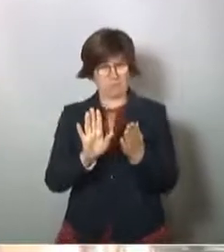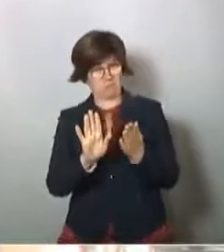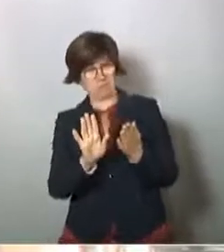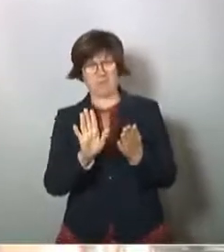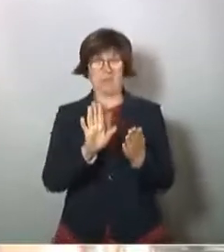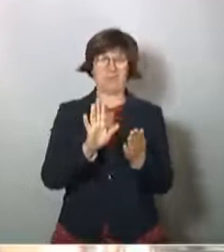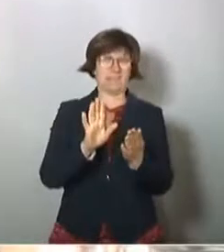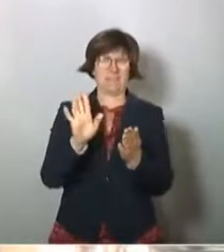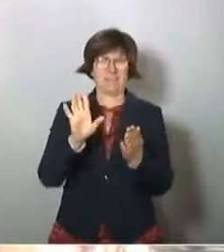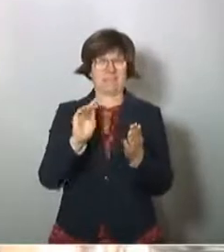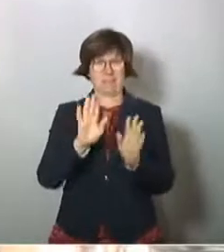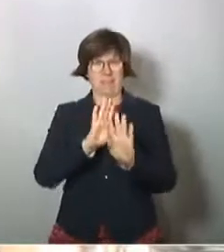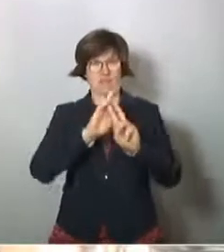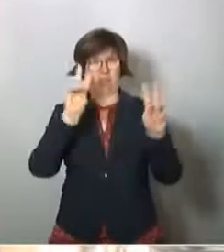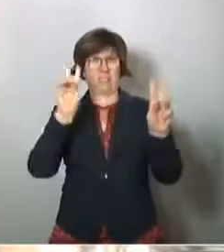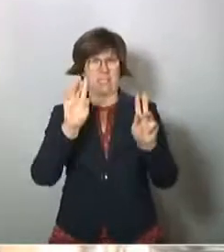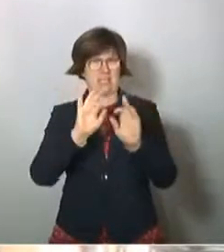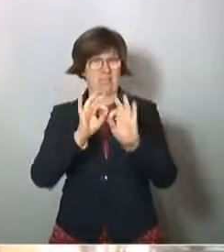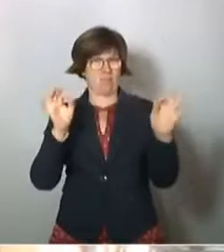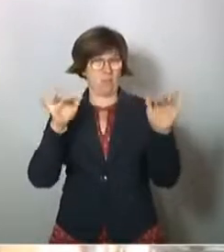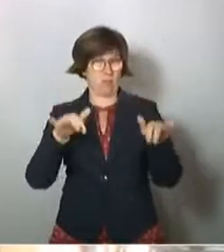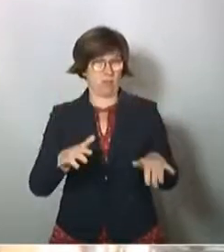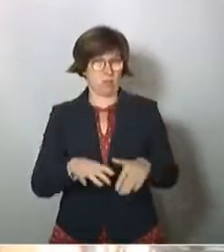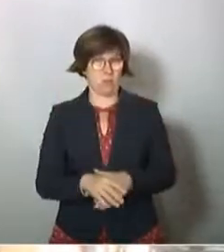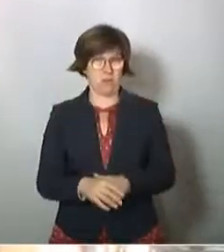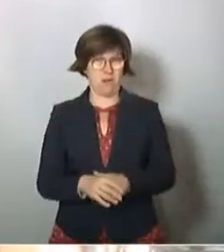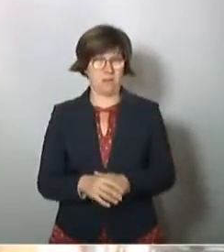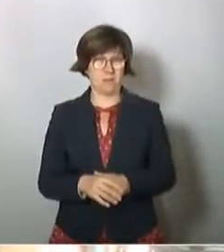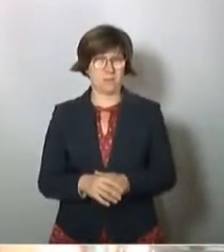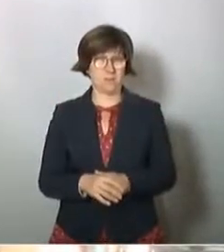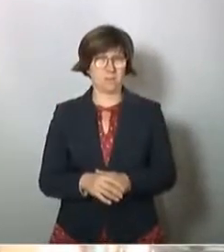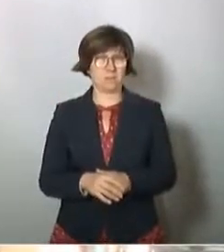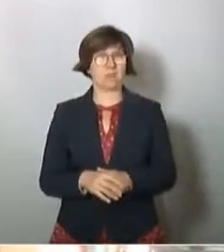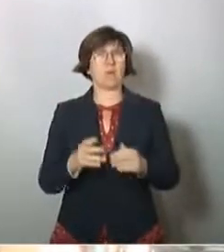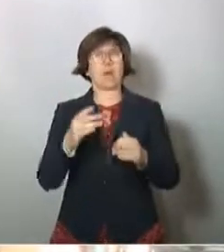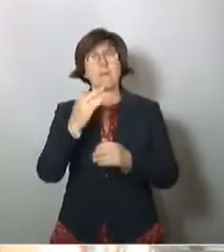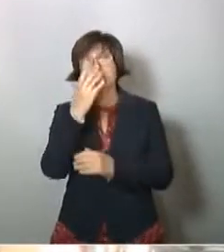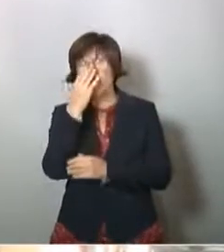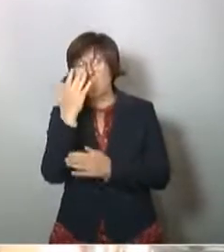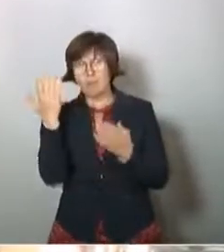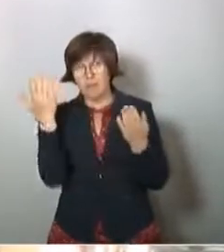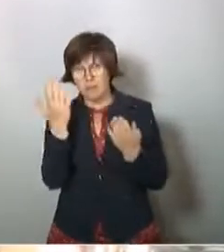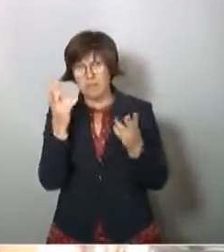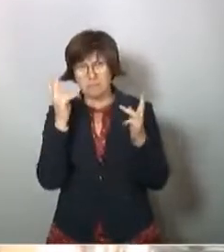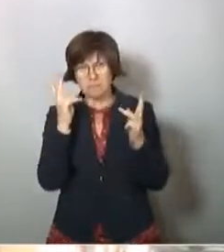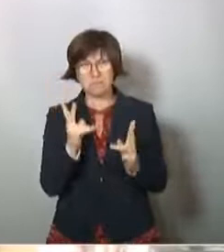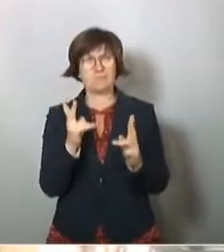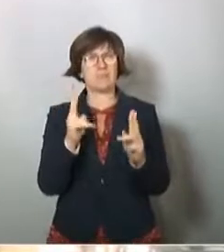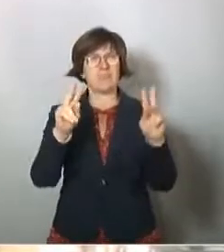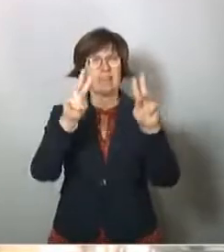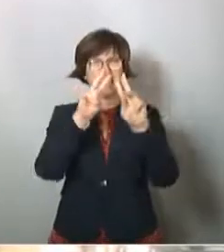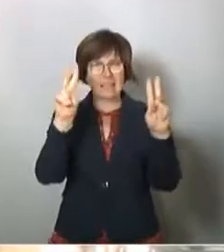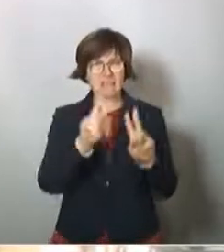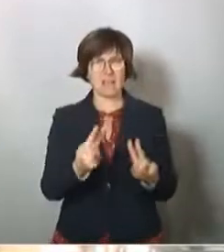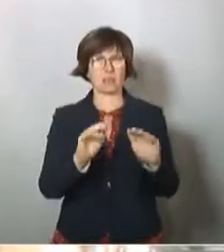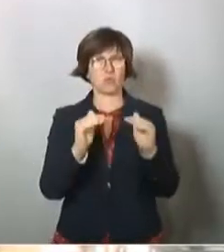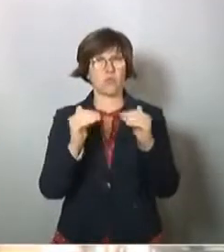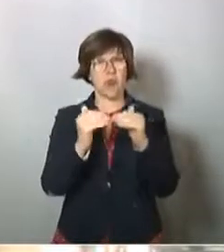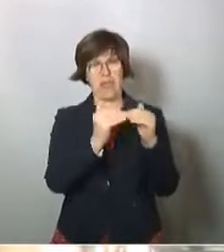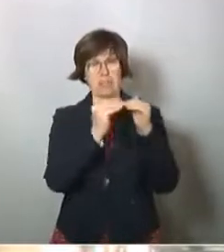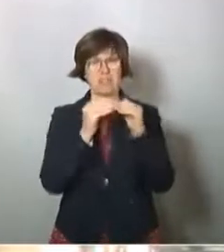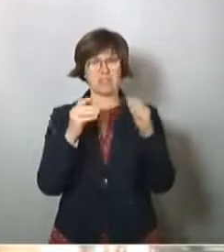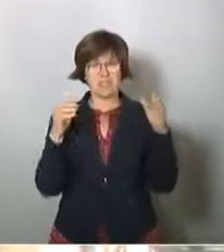noch ein bisschen vorsichtig formuliert. Aber es ist eben ein Versuch, auf internationaler Ebene